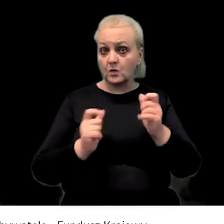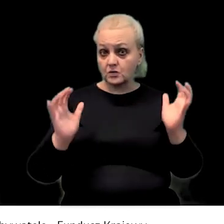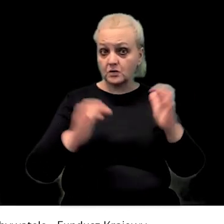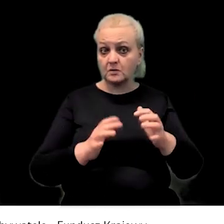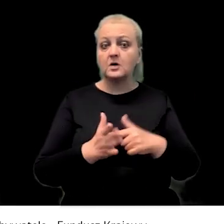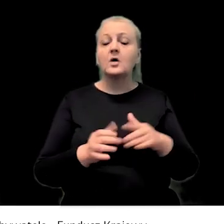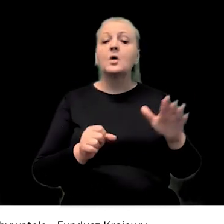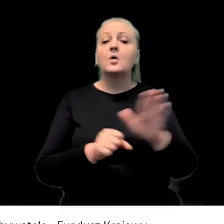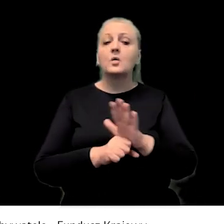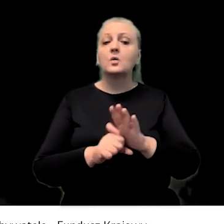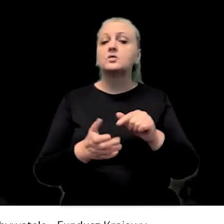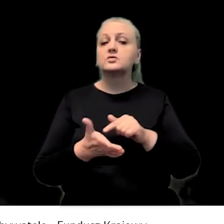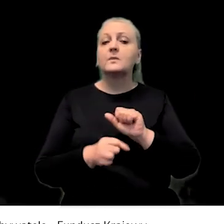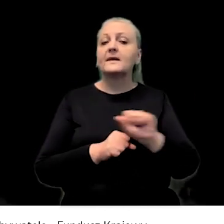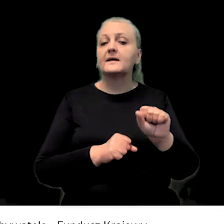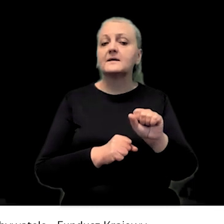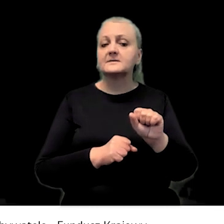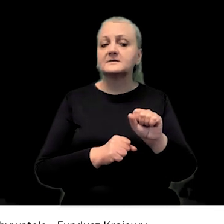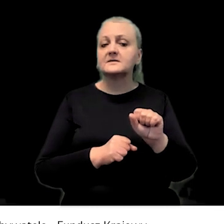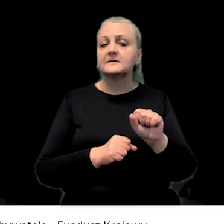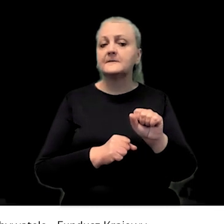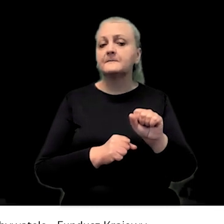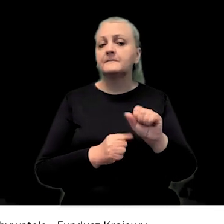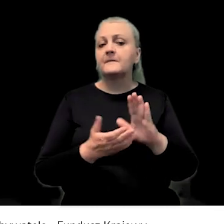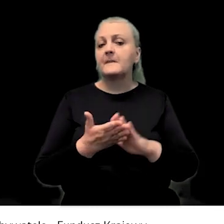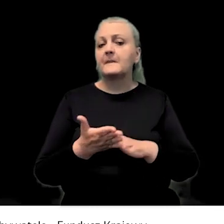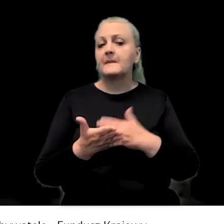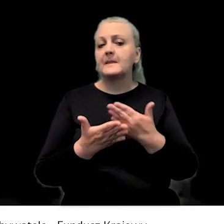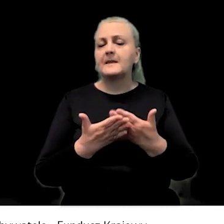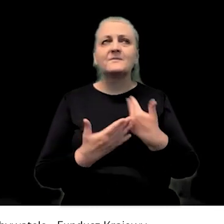Jeżeli zgłaszamy zgromadzenie, to wypełniamy, jakby jest na przykład w,